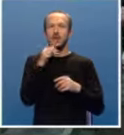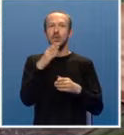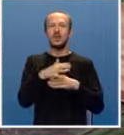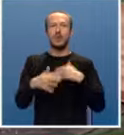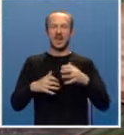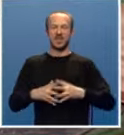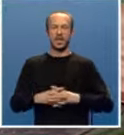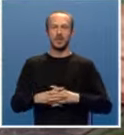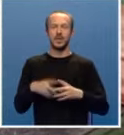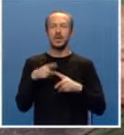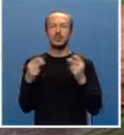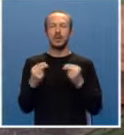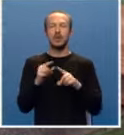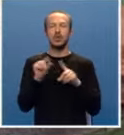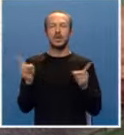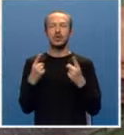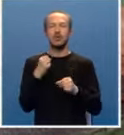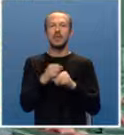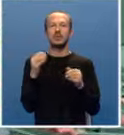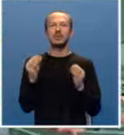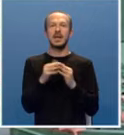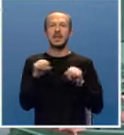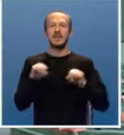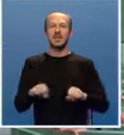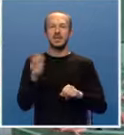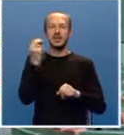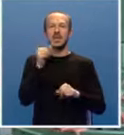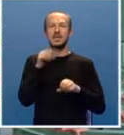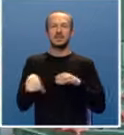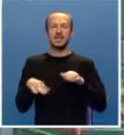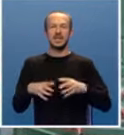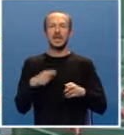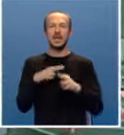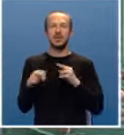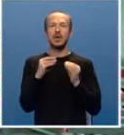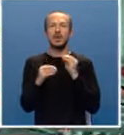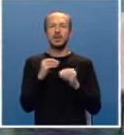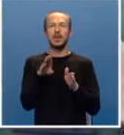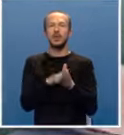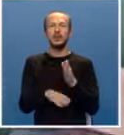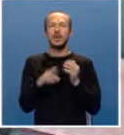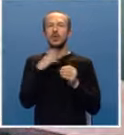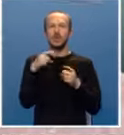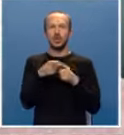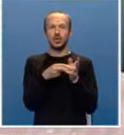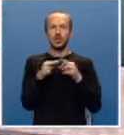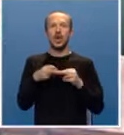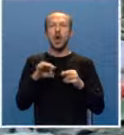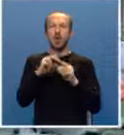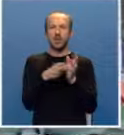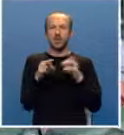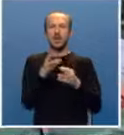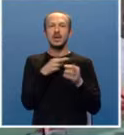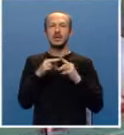drvopreradi, zbog čega podhitno se mora u saradnji sa vladom Srpske i savjetom ministara riješiti problemne dostatka dovoljne količine oglovine